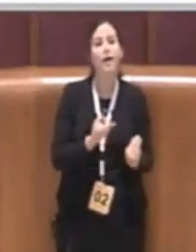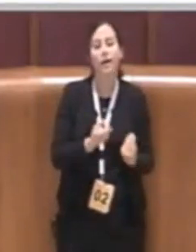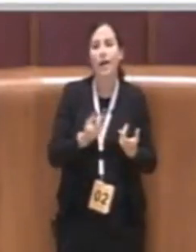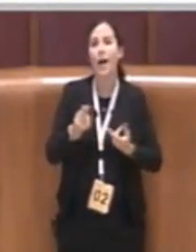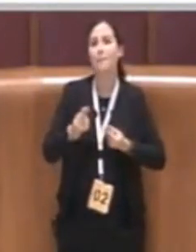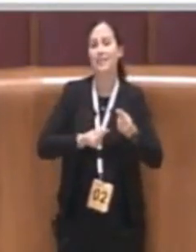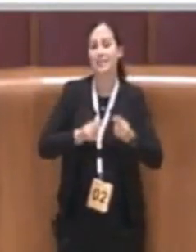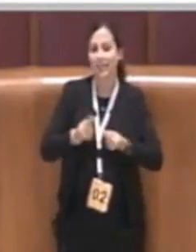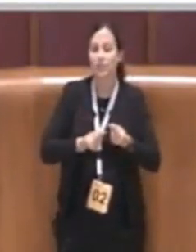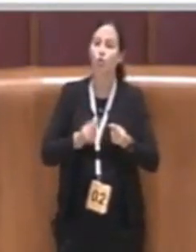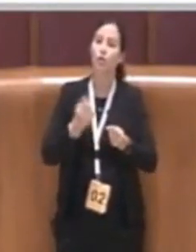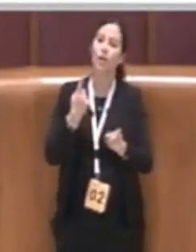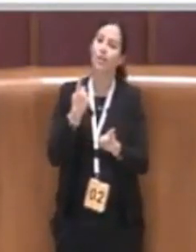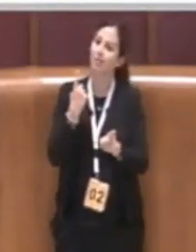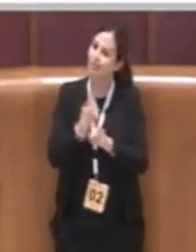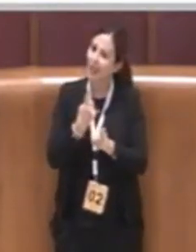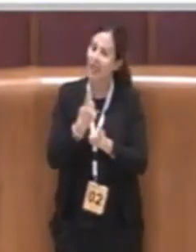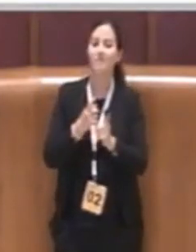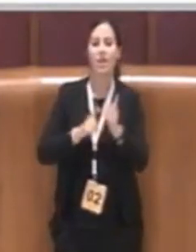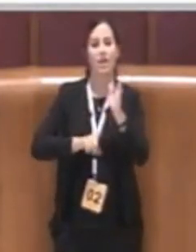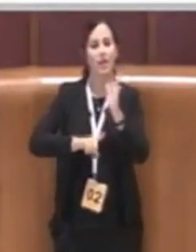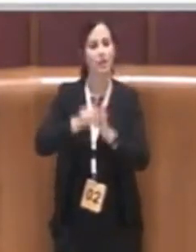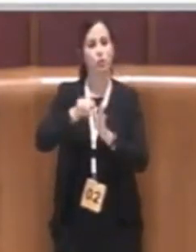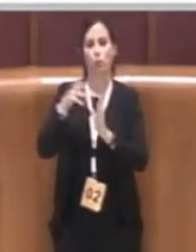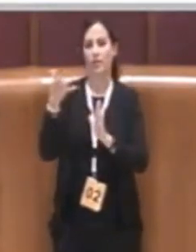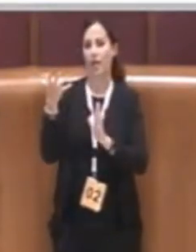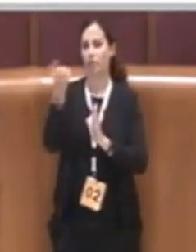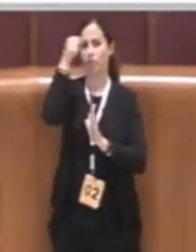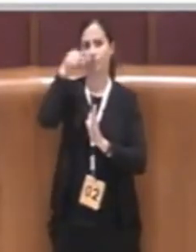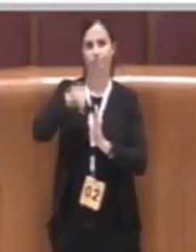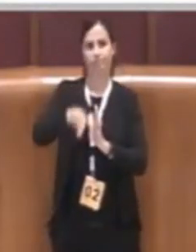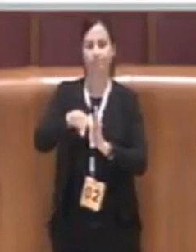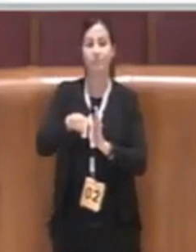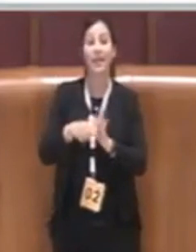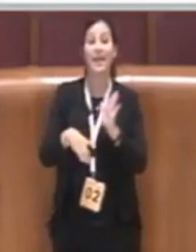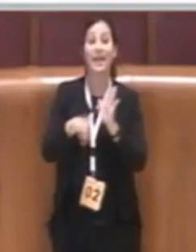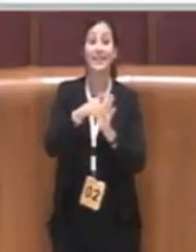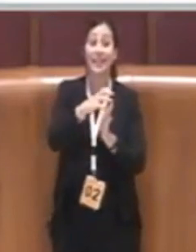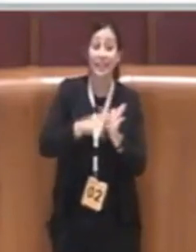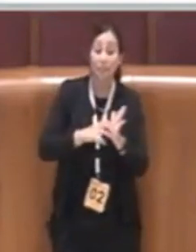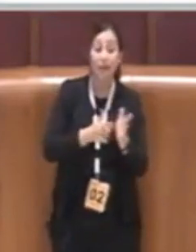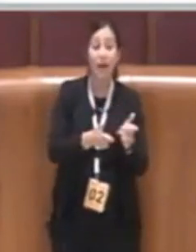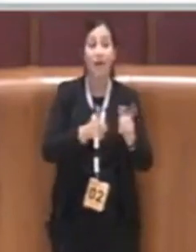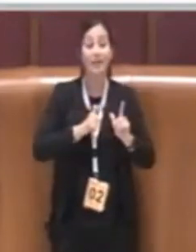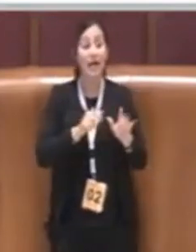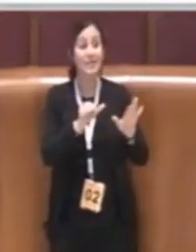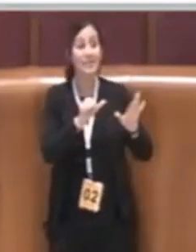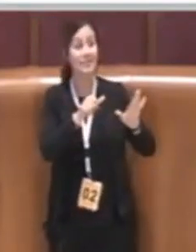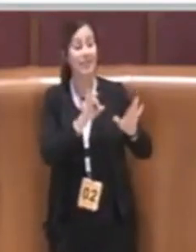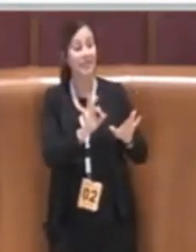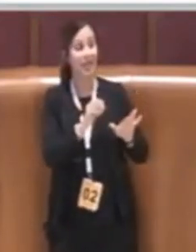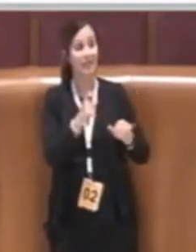pochissimo tempo infatti la delibera da 60 giorni di tempo per ottemperare a questo primo punto